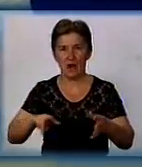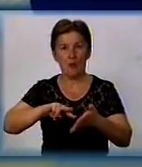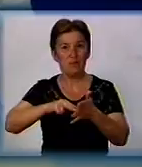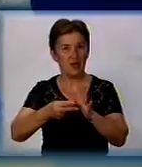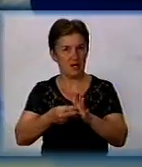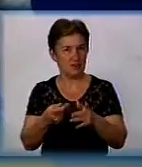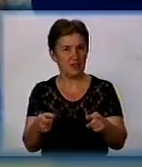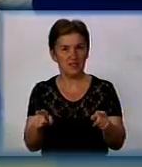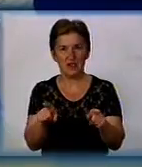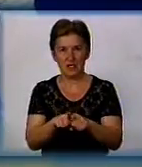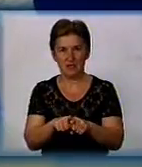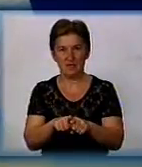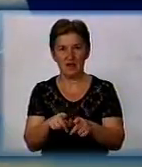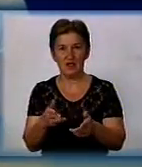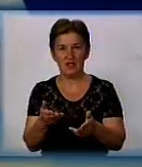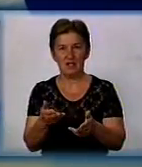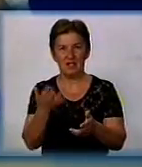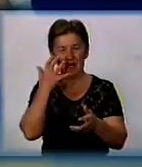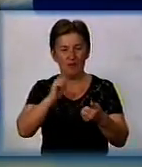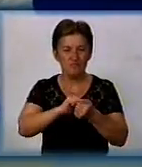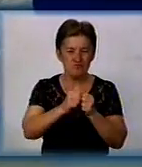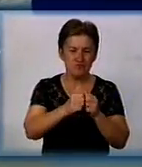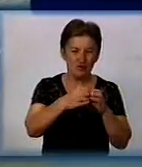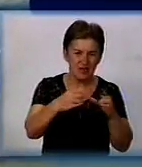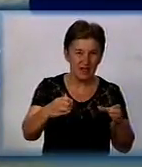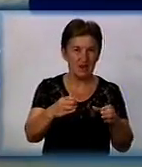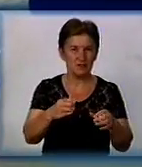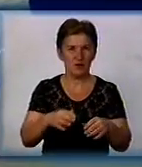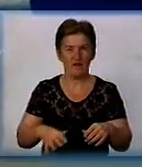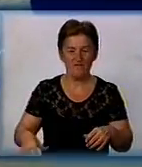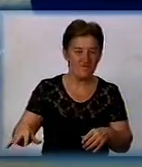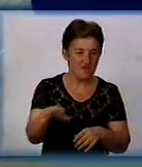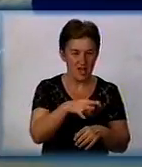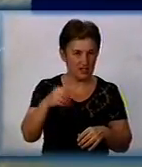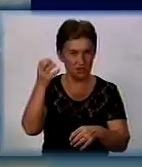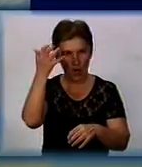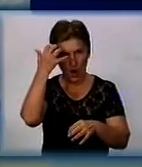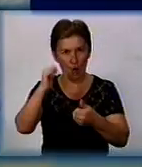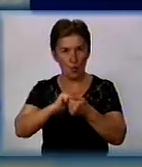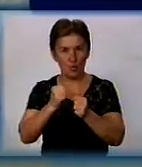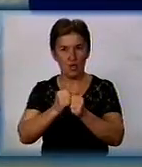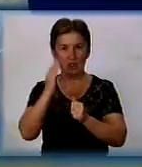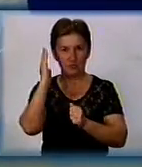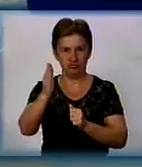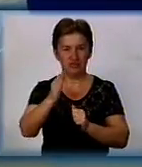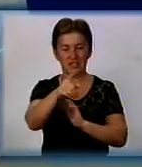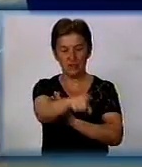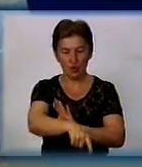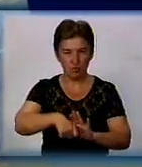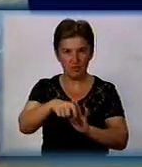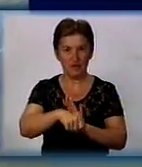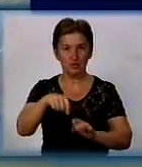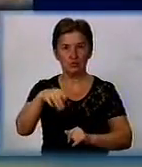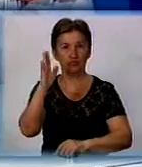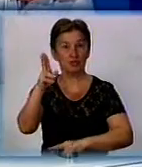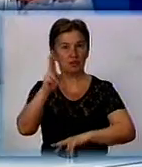не куди-то этот уголь бурий, там, брикеты делать, возить. Здесь уголь буде добиваться, значить, і здесь же будуть построені електростанції,